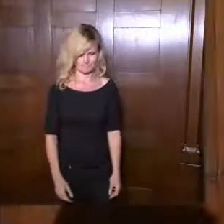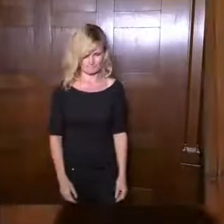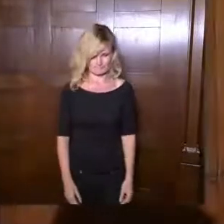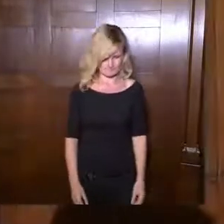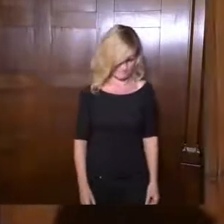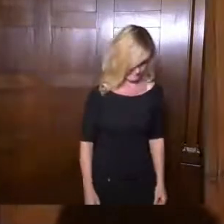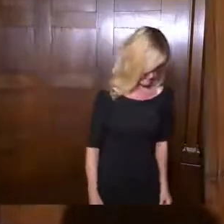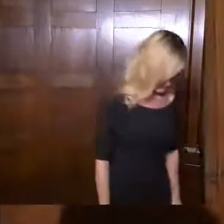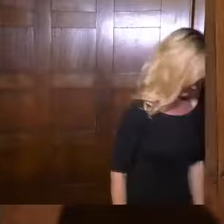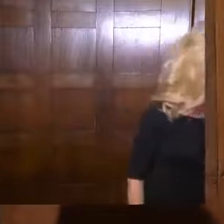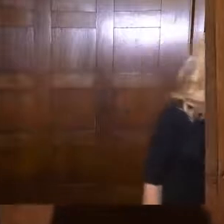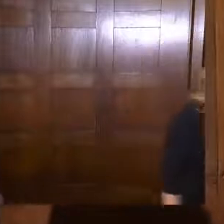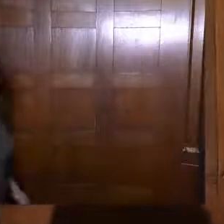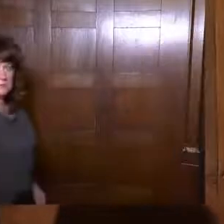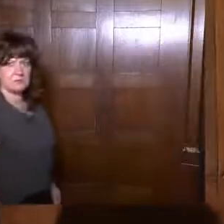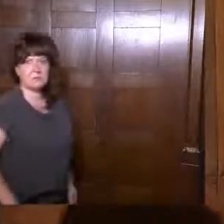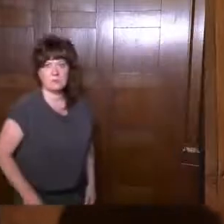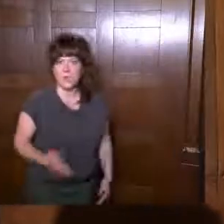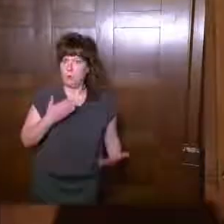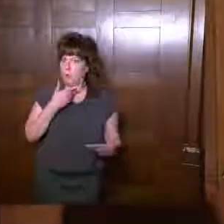Ja, das ist harter Tobak jetzt gerade gewesen. ein Abo.